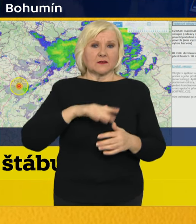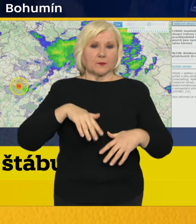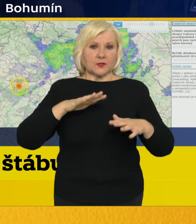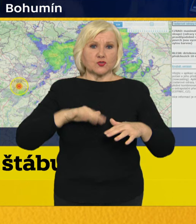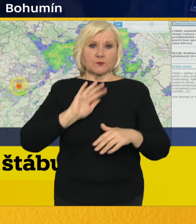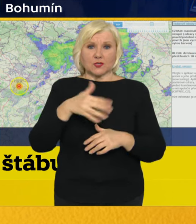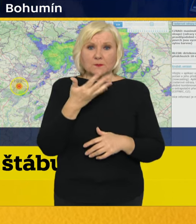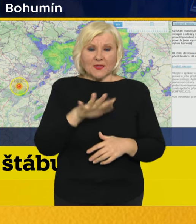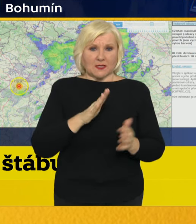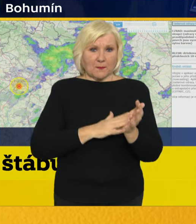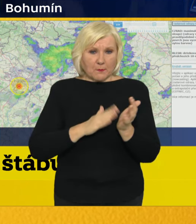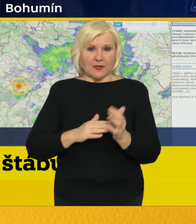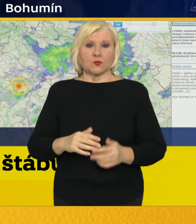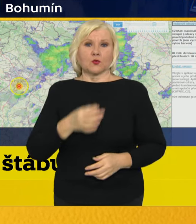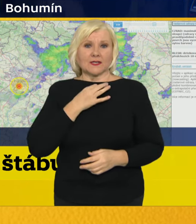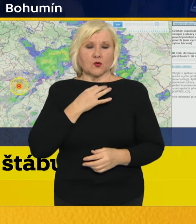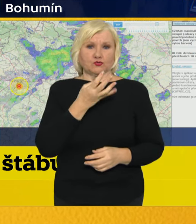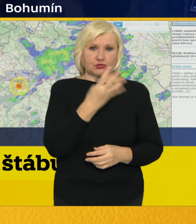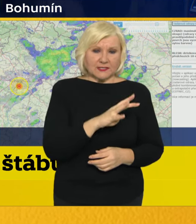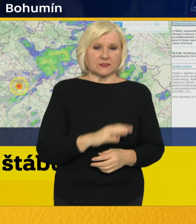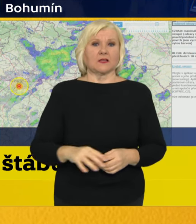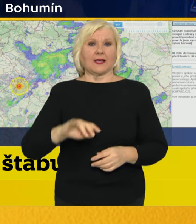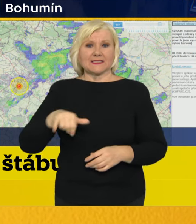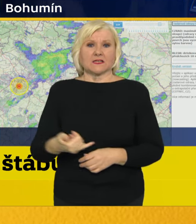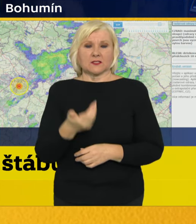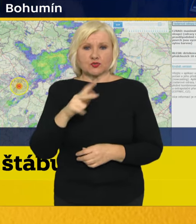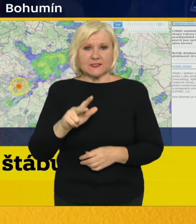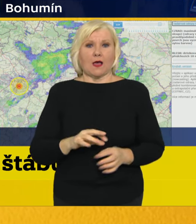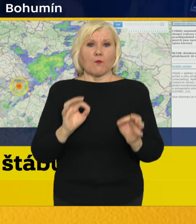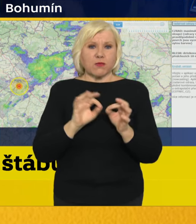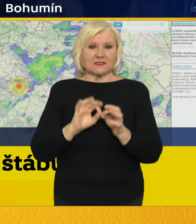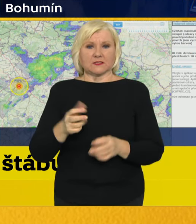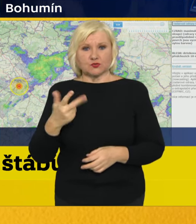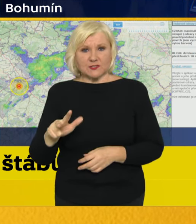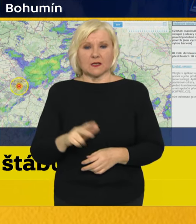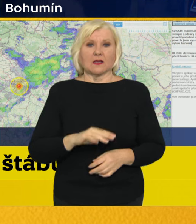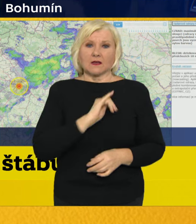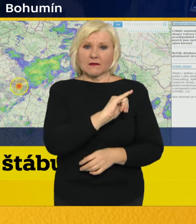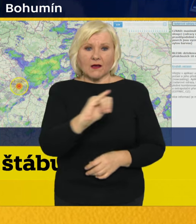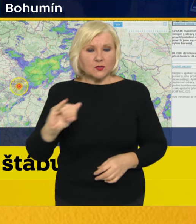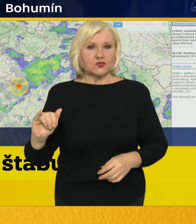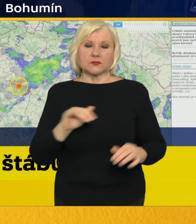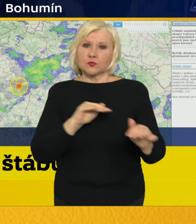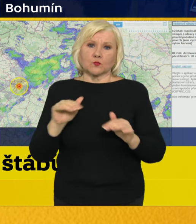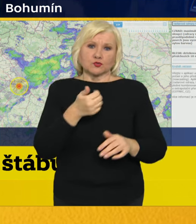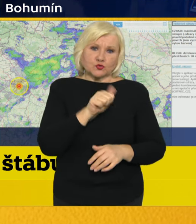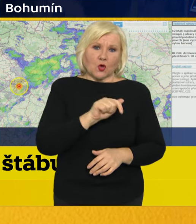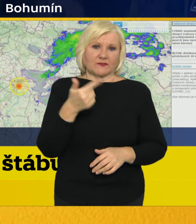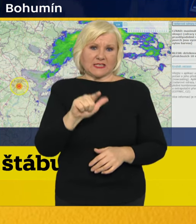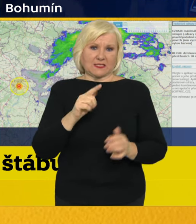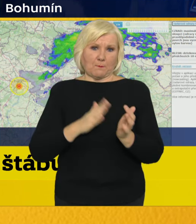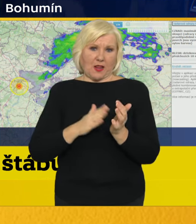milimetrů, v Krkonoších 400, v Výzerkách 300, v Beskyrách 300, všude jinde mezi 100 a 200 milimetry.